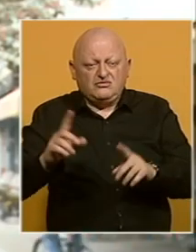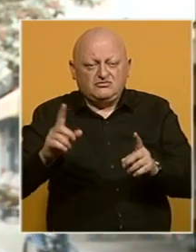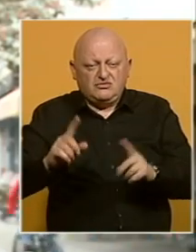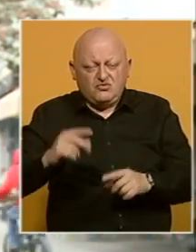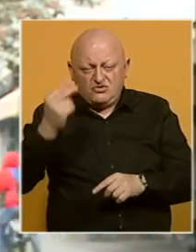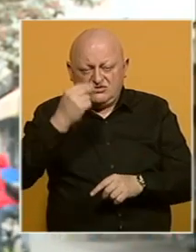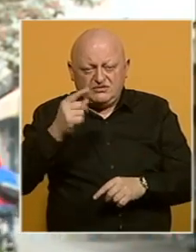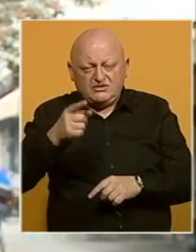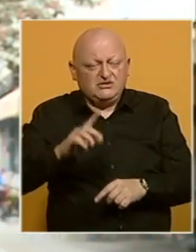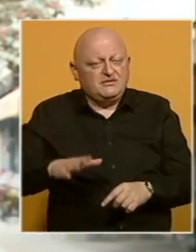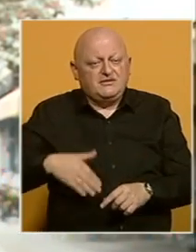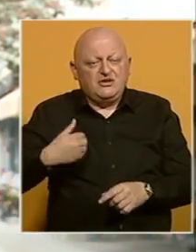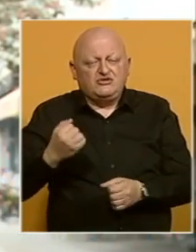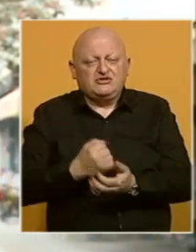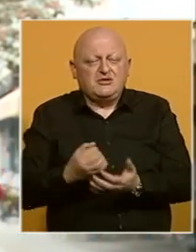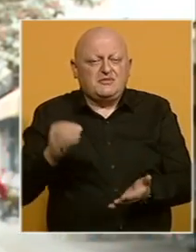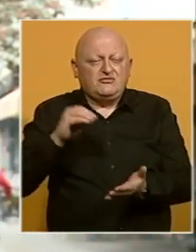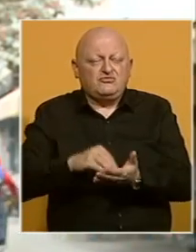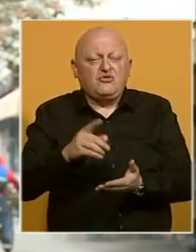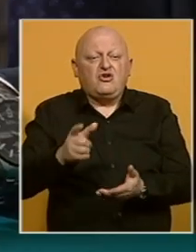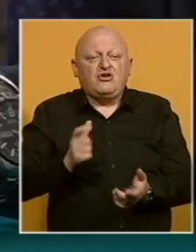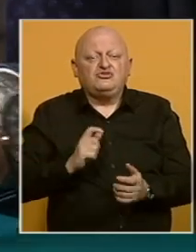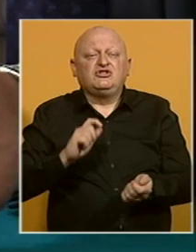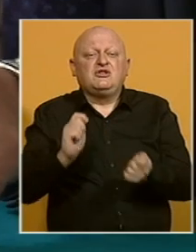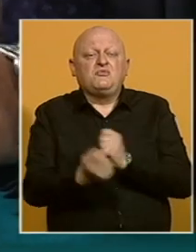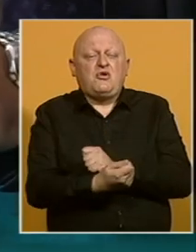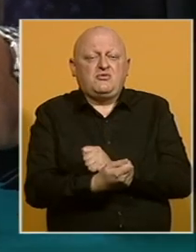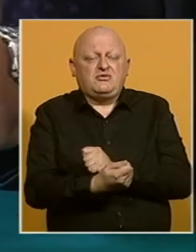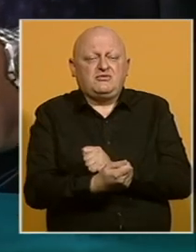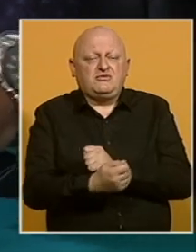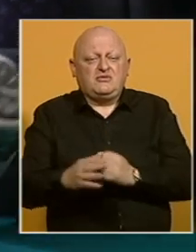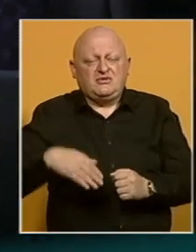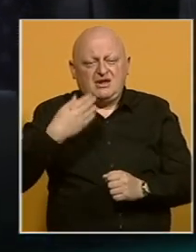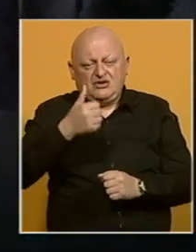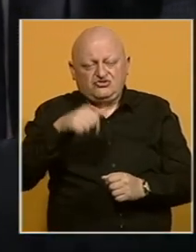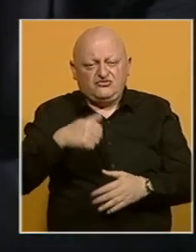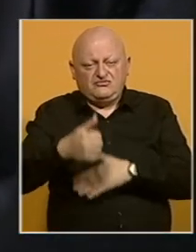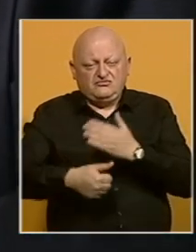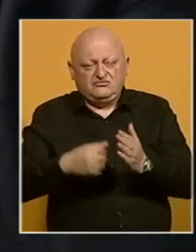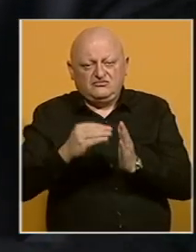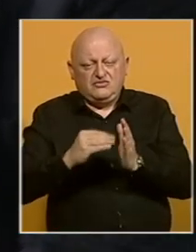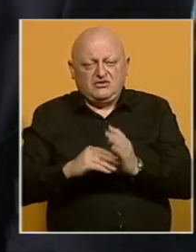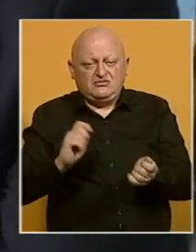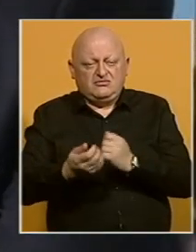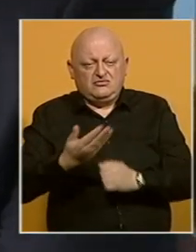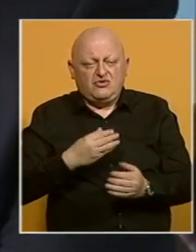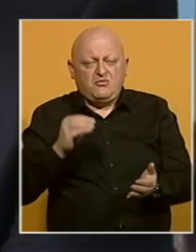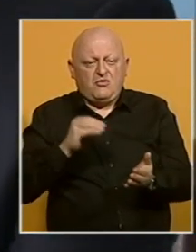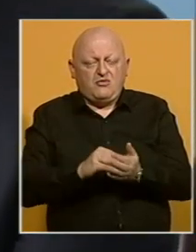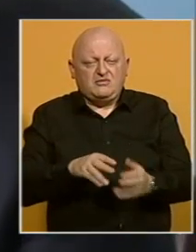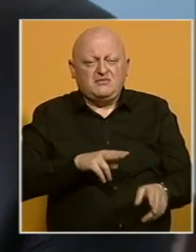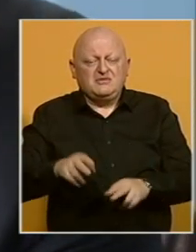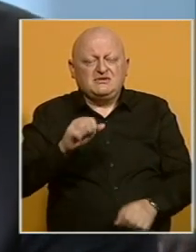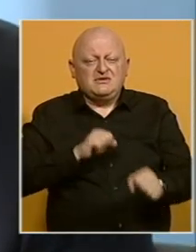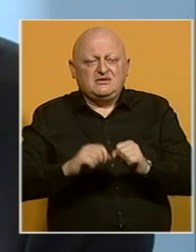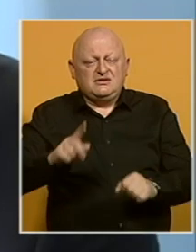da oni neće da izvršaju knjiženje. Oni čekaju promjene. Nakon što ovogodišnji program reformi dobije ocjenu, u Ministarstvu